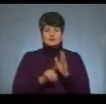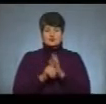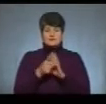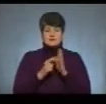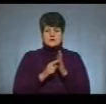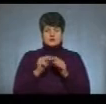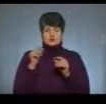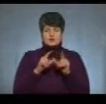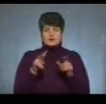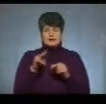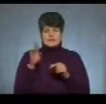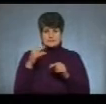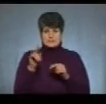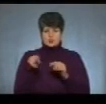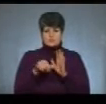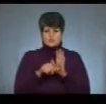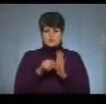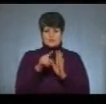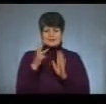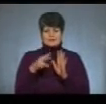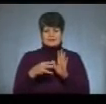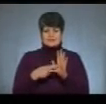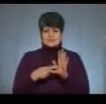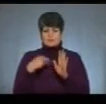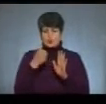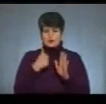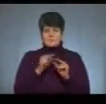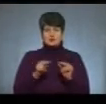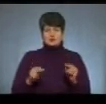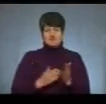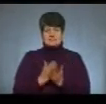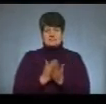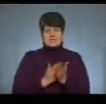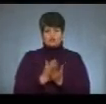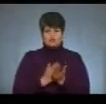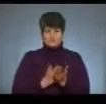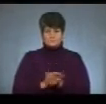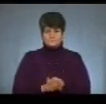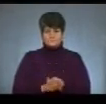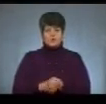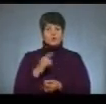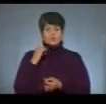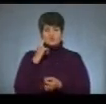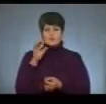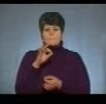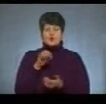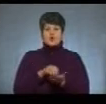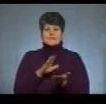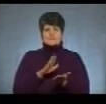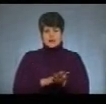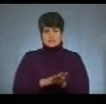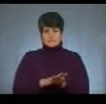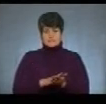школи-ліцеї номер 6 Тернополя. У неї 37 років педагогічного стажу. Чула про реєстрацію на